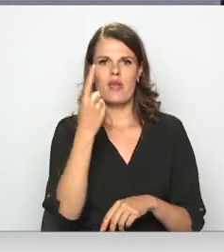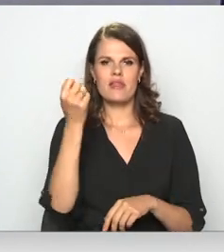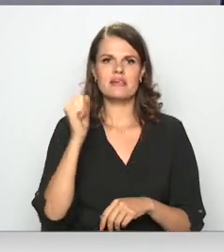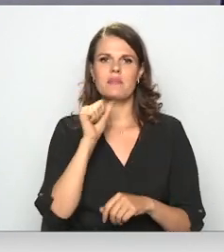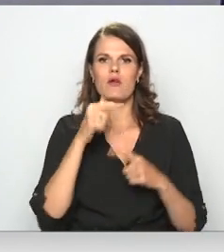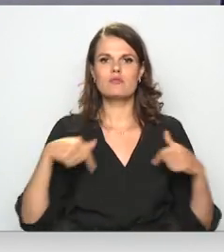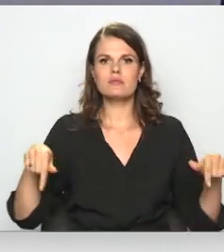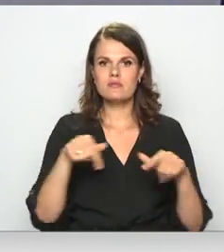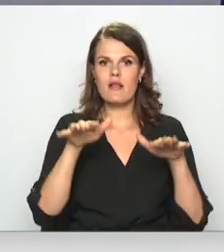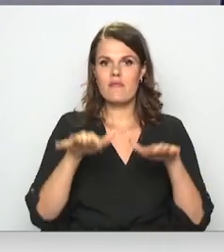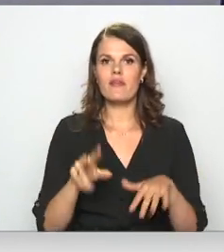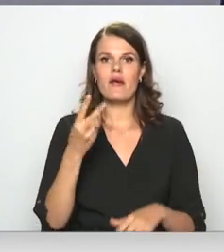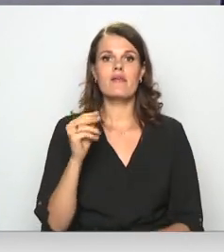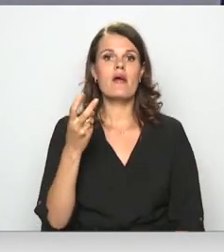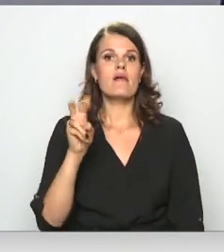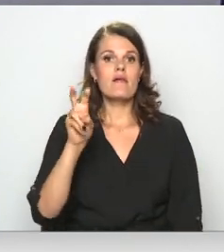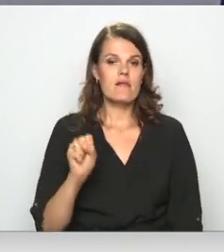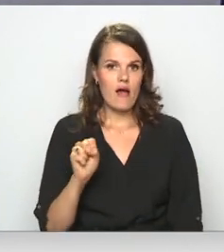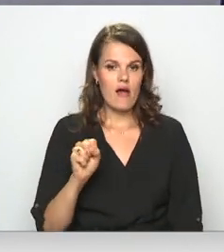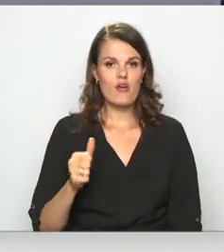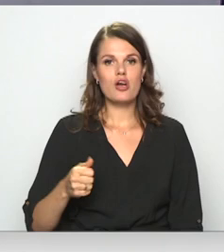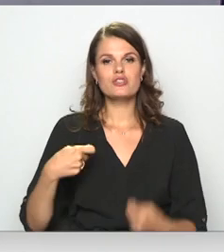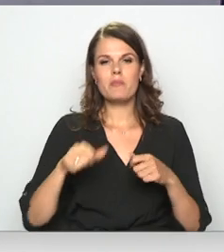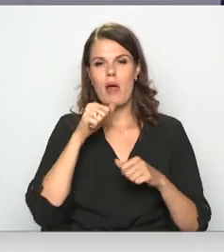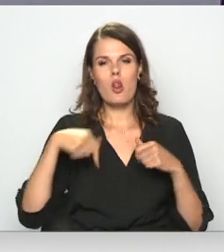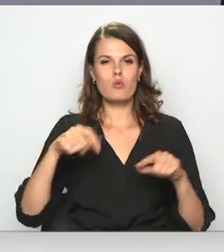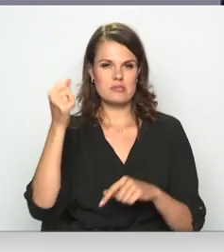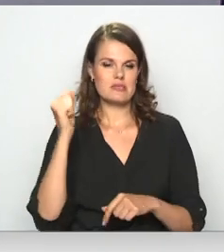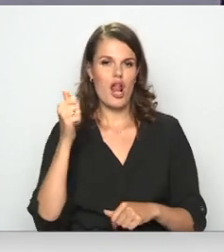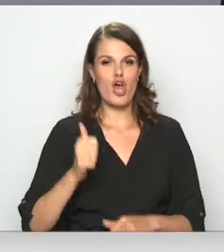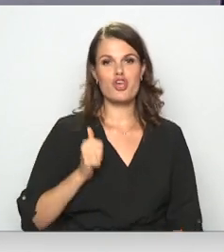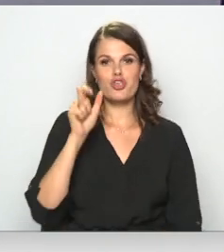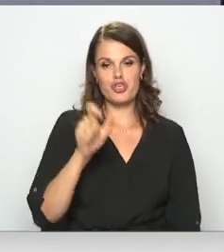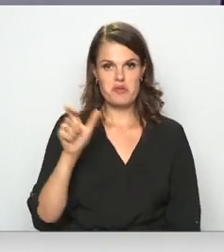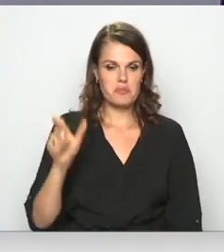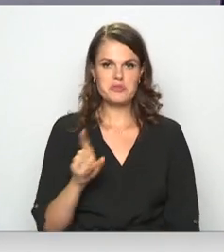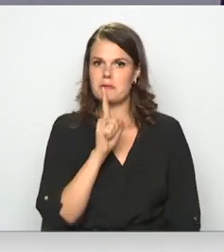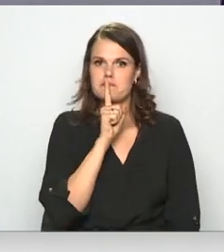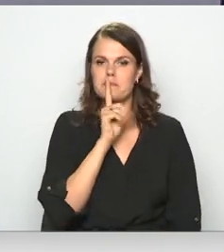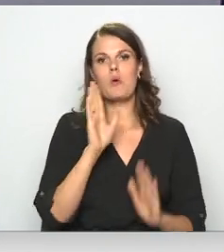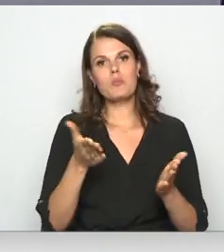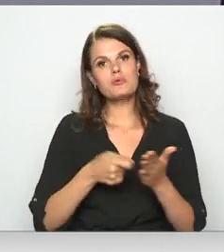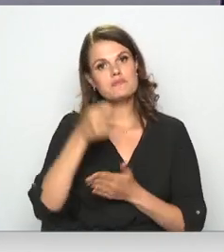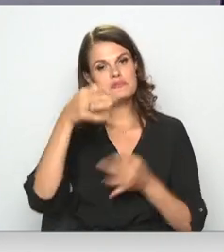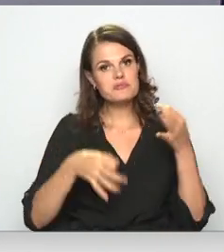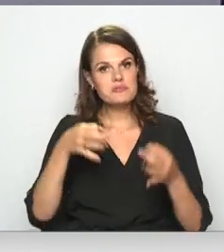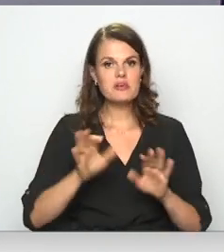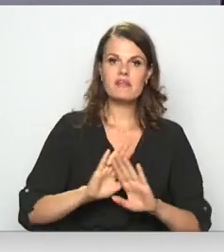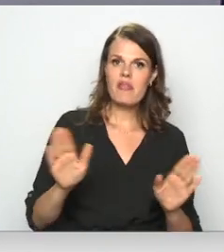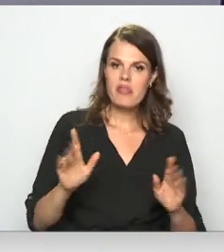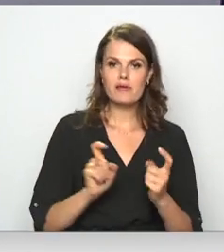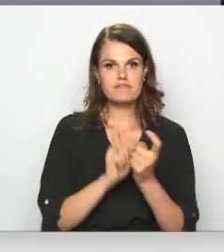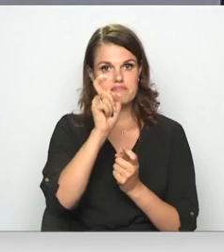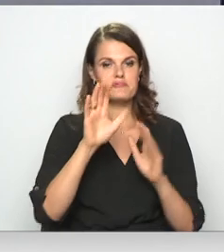zālē Čekavā. Spēļu zāles īpašnieki neapstiprina, ne arī noliedz, ka lēmumu apstrīdēs tiesā, taču norāda, ka